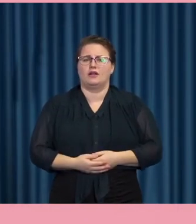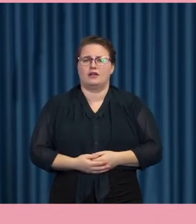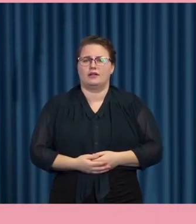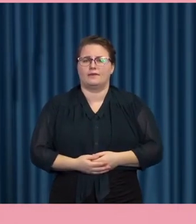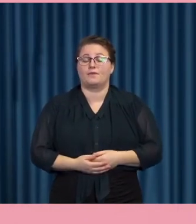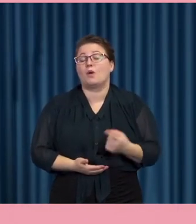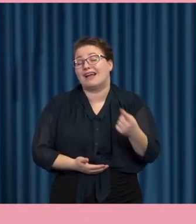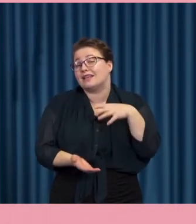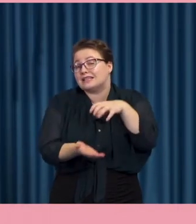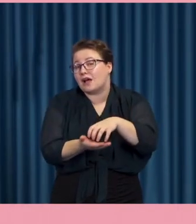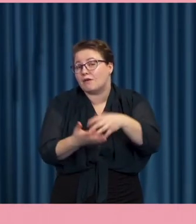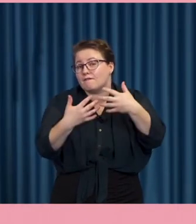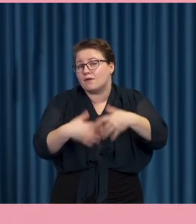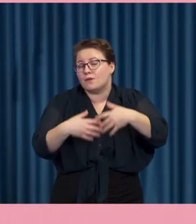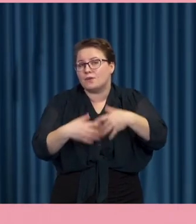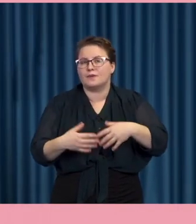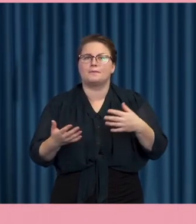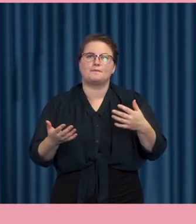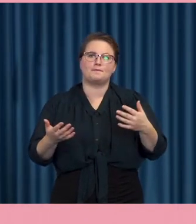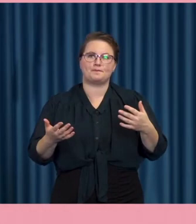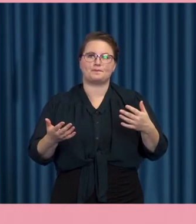det är ett tydligt